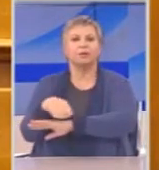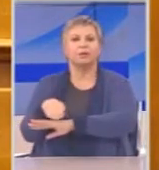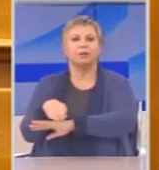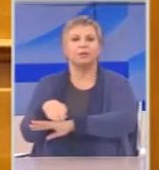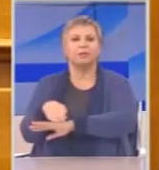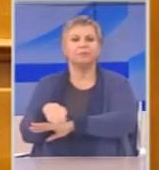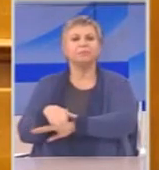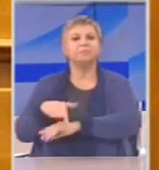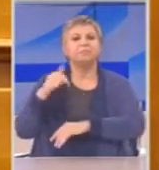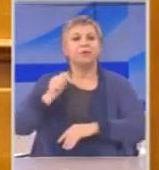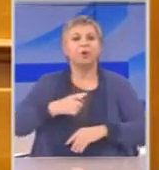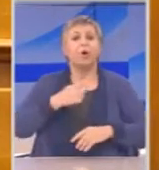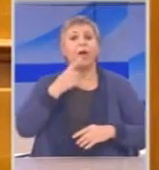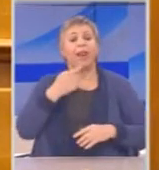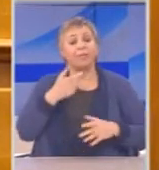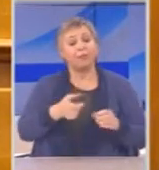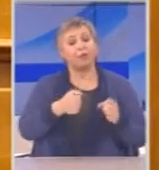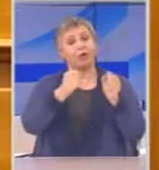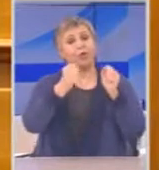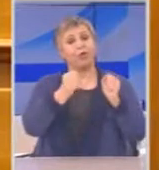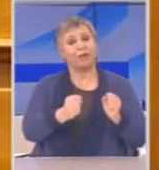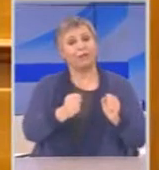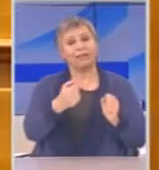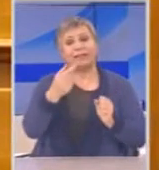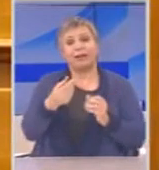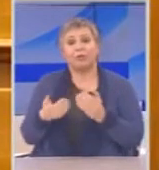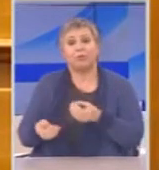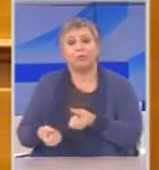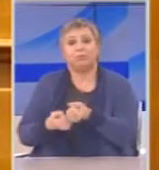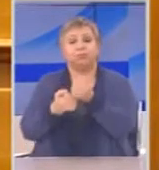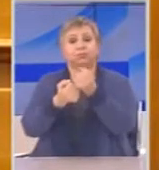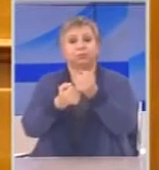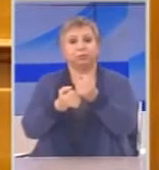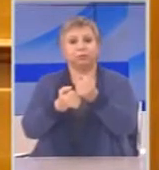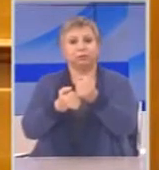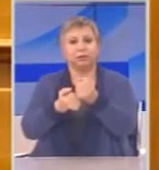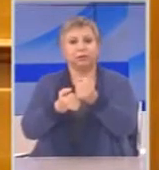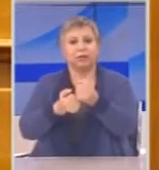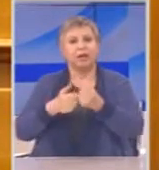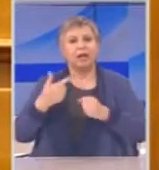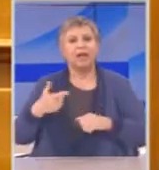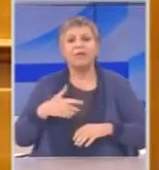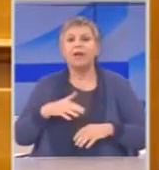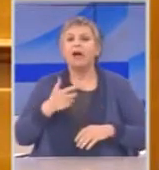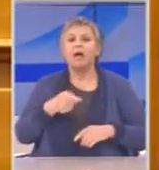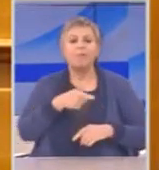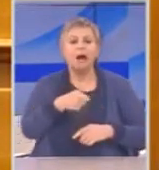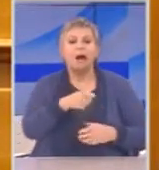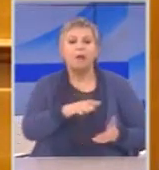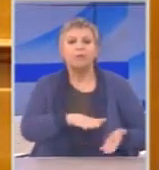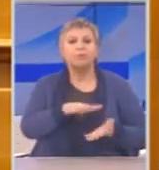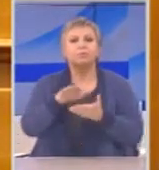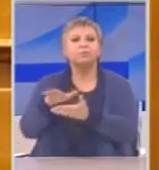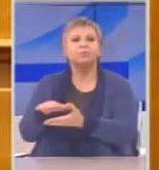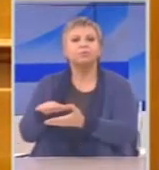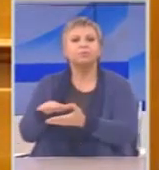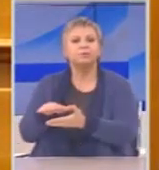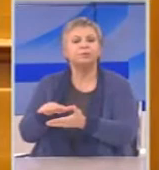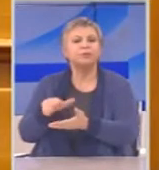και η επικουρική δεν θα τα λέγανε οι κύριοι βουλευτές σε ένα δικαστήριο αν θα βρισκόντουσαν αυτά είτε από το ένα μέρος είτε